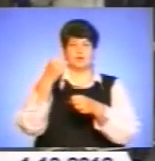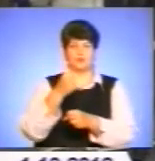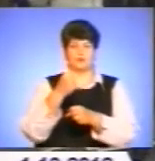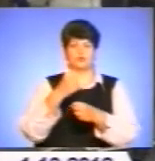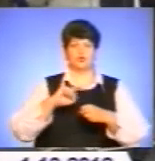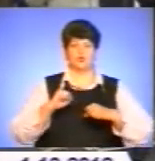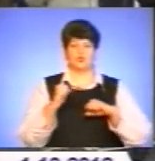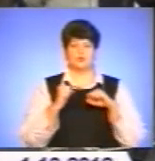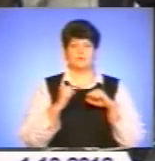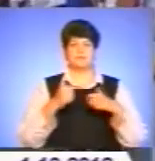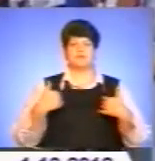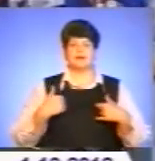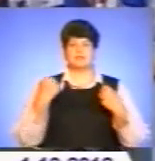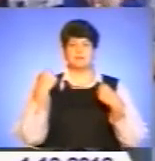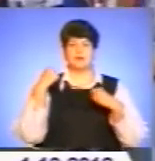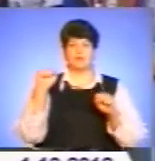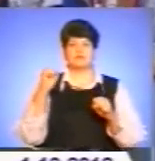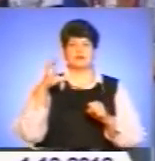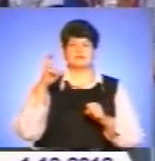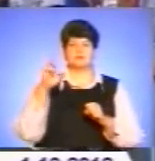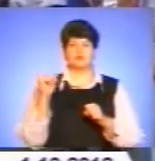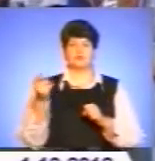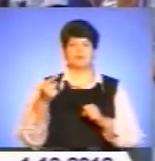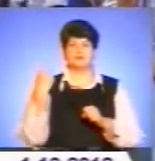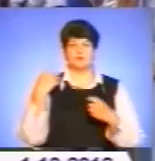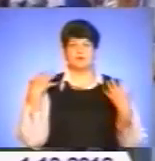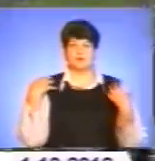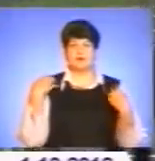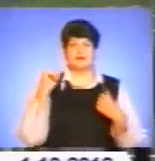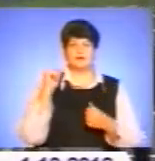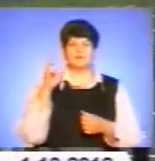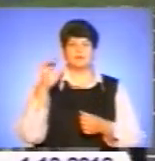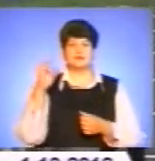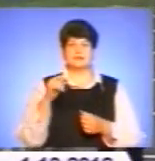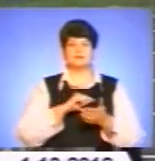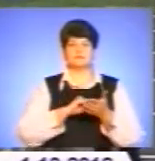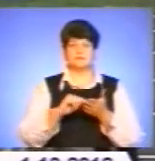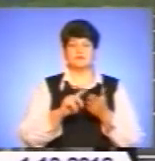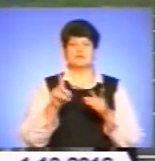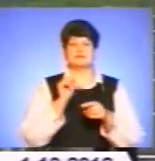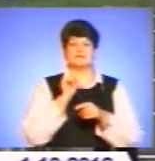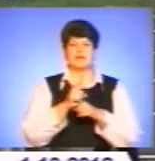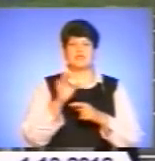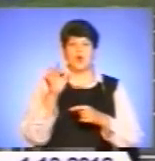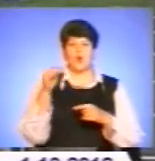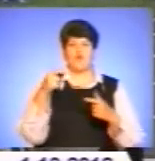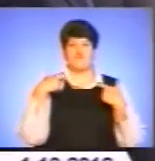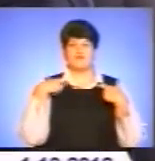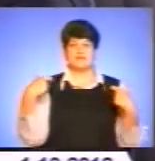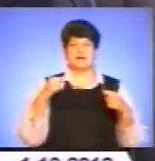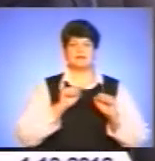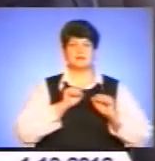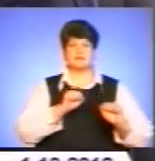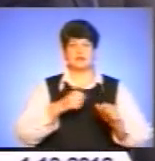переможців, начальник управління СБУ в Тернопільській області Ігор Бінницький зазначив, Завдання офіцера – це насамперед захист своєї